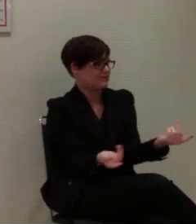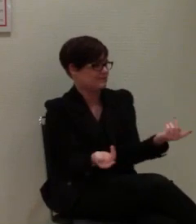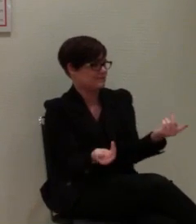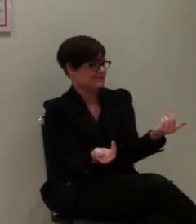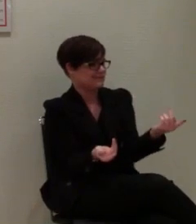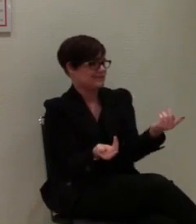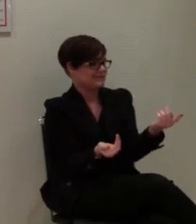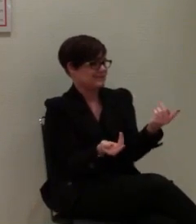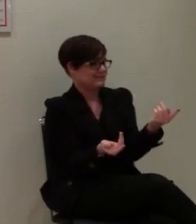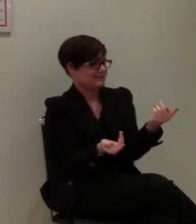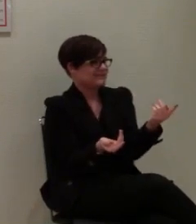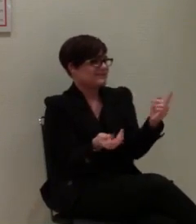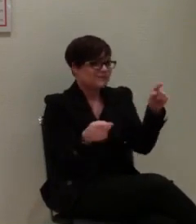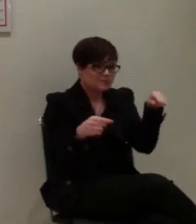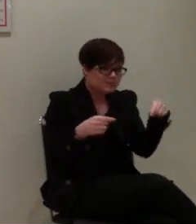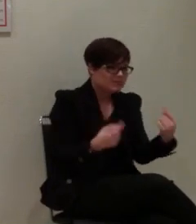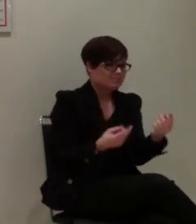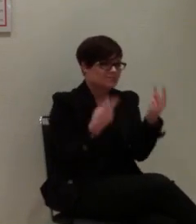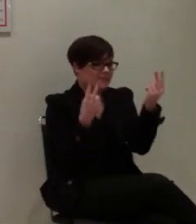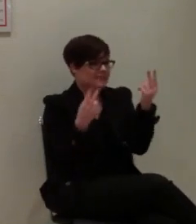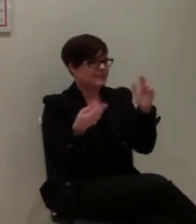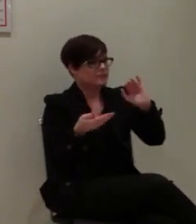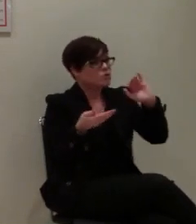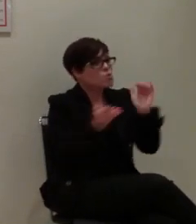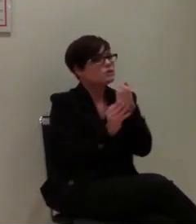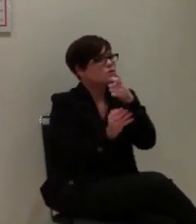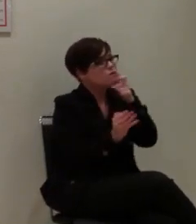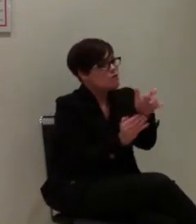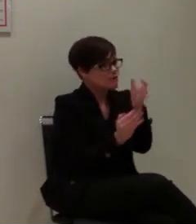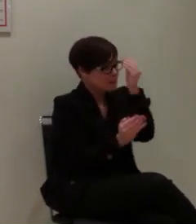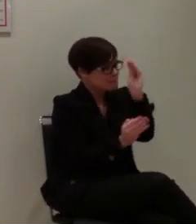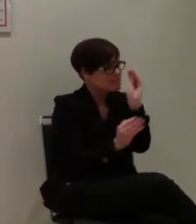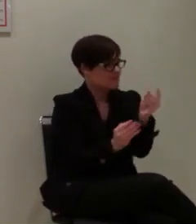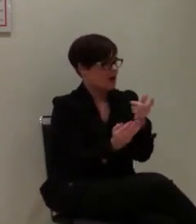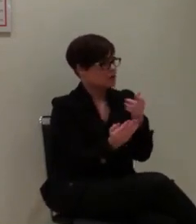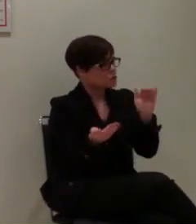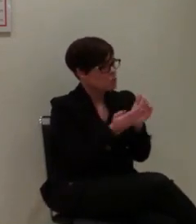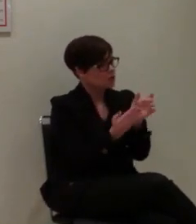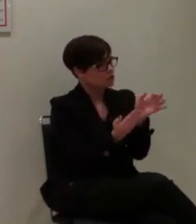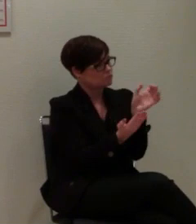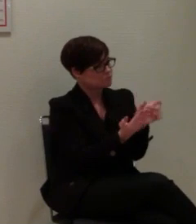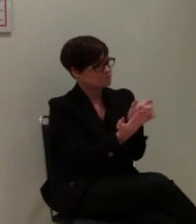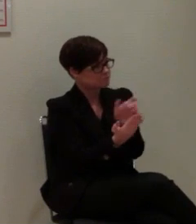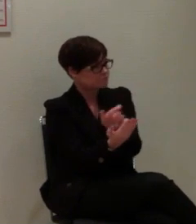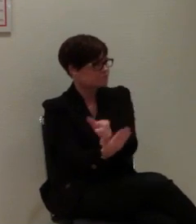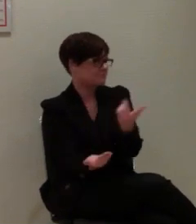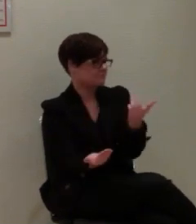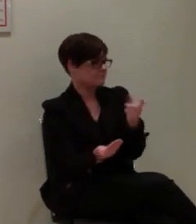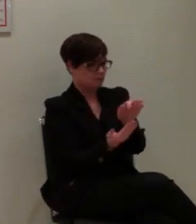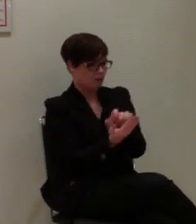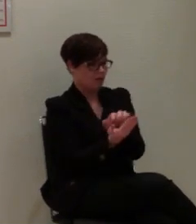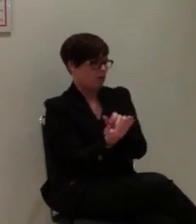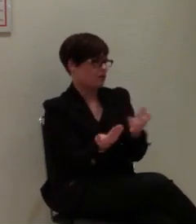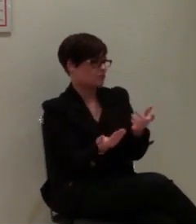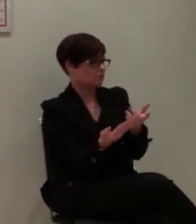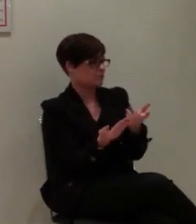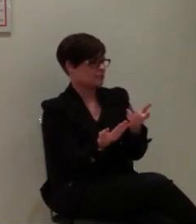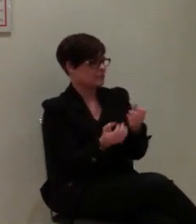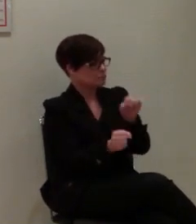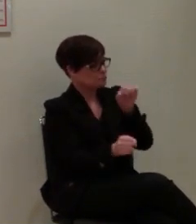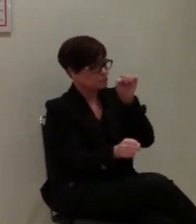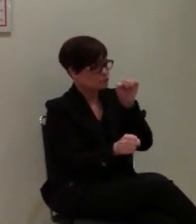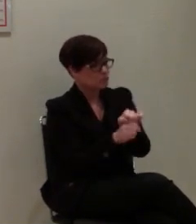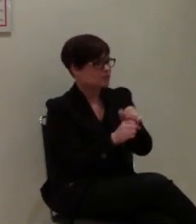und es wäre dann halt eben wichtig, dass da in kurzen Worten das mitgeteilt werden kann und dass dann